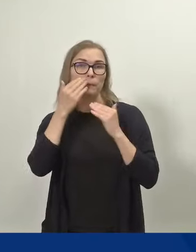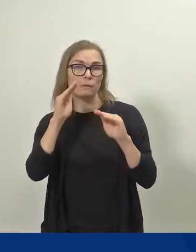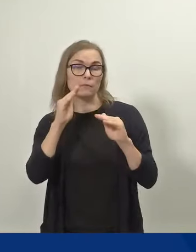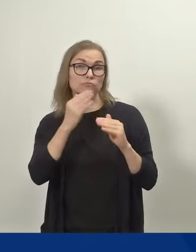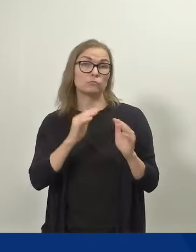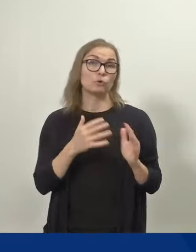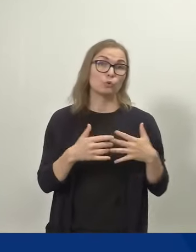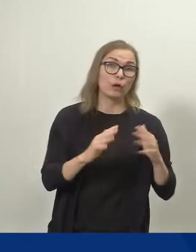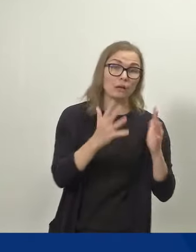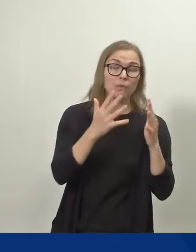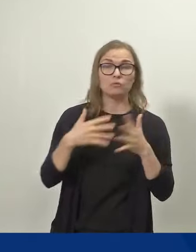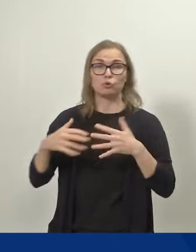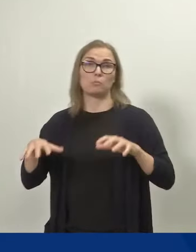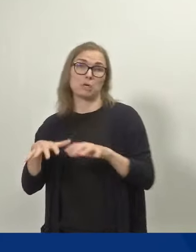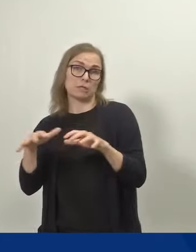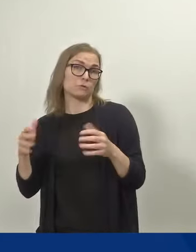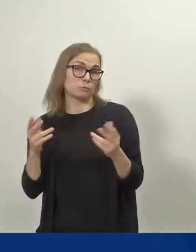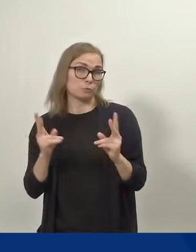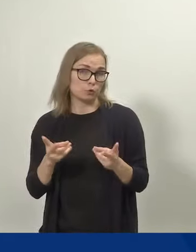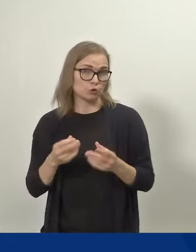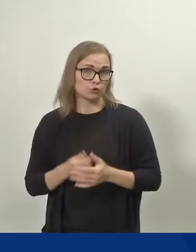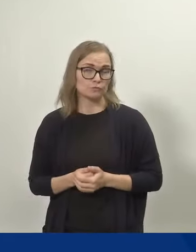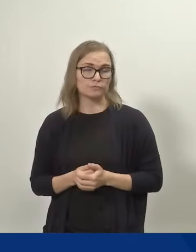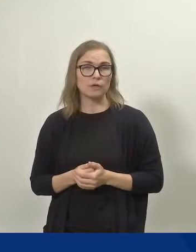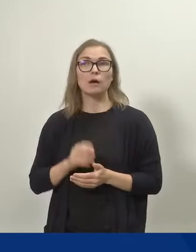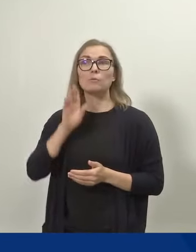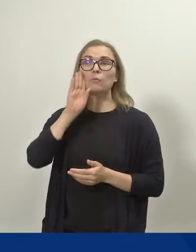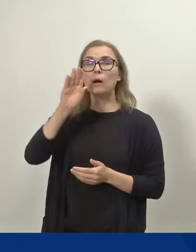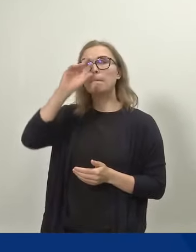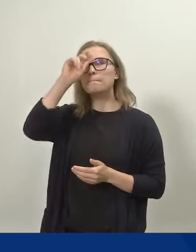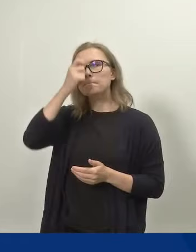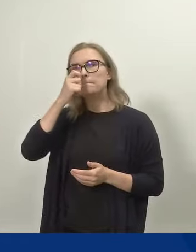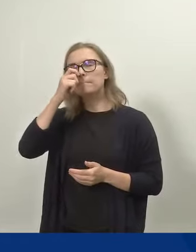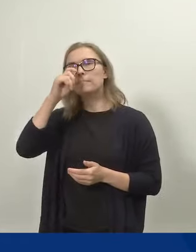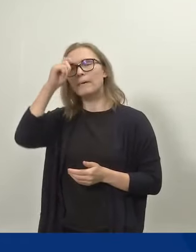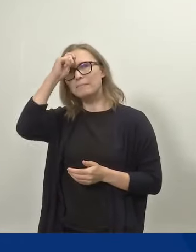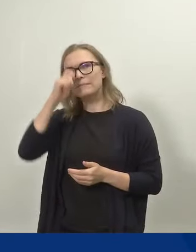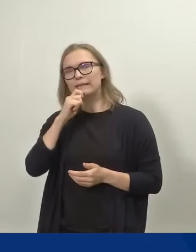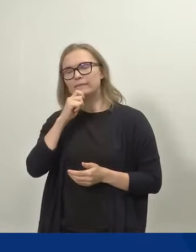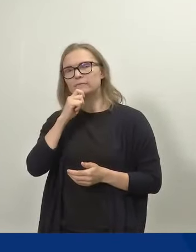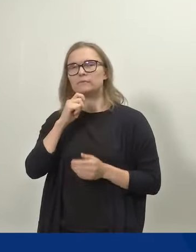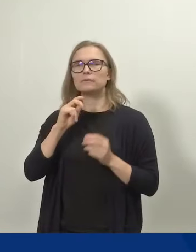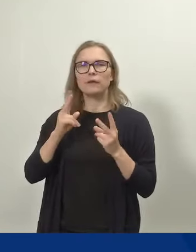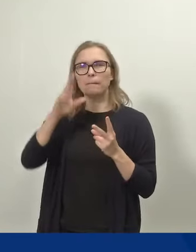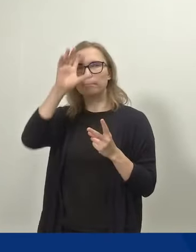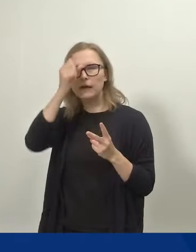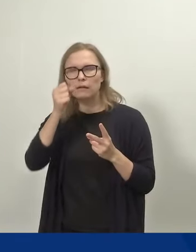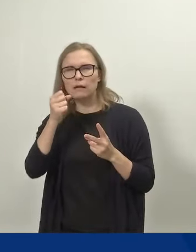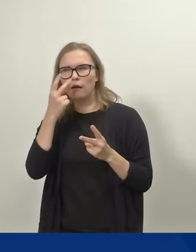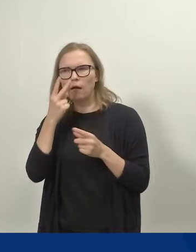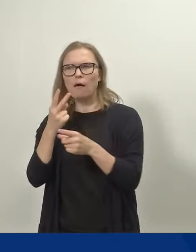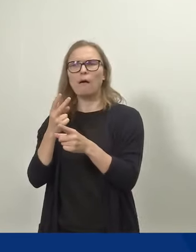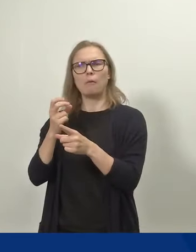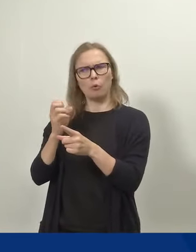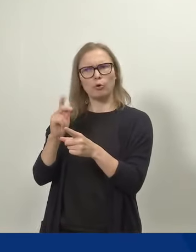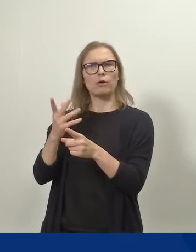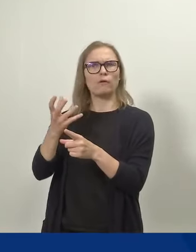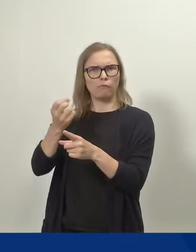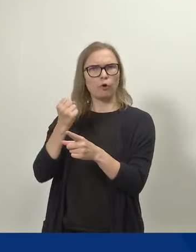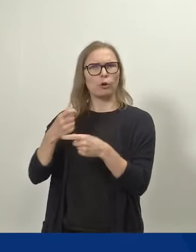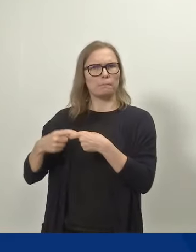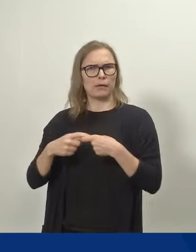työmarkkinoilla. Jos jatkossa myös miehet nähdään potentiaalisina perhevapaiden käyttäjinä, voi tämä